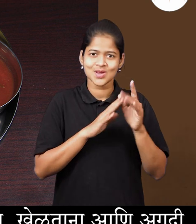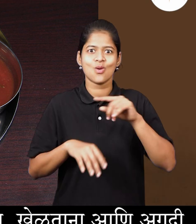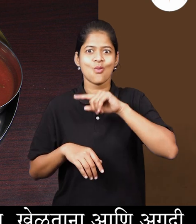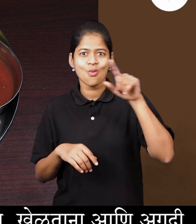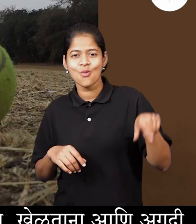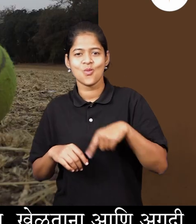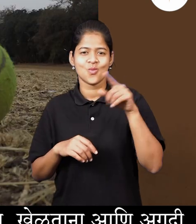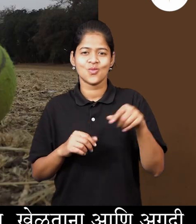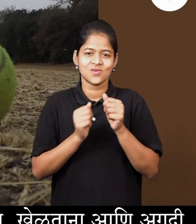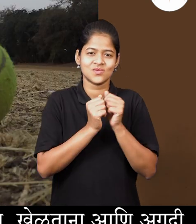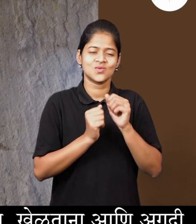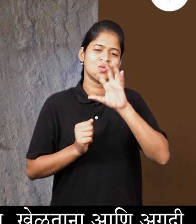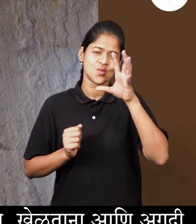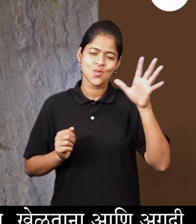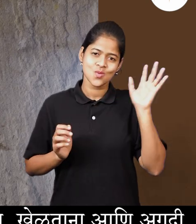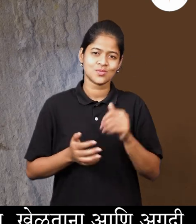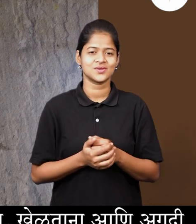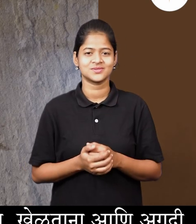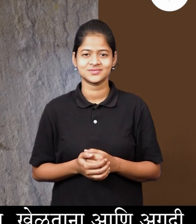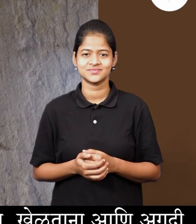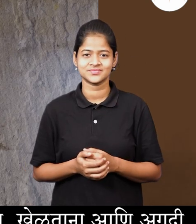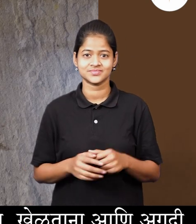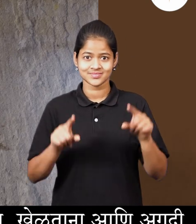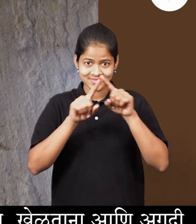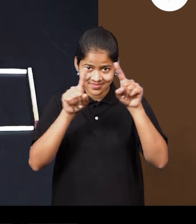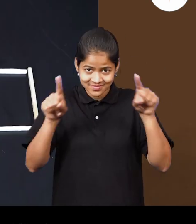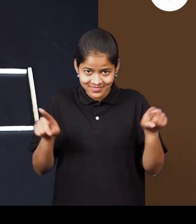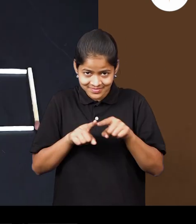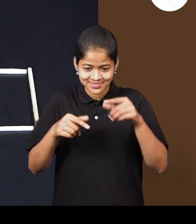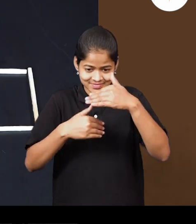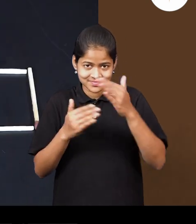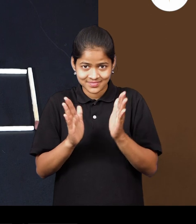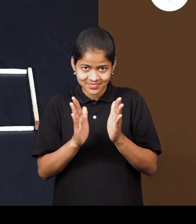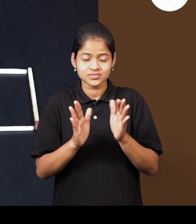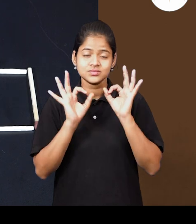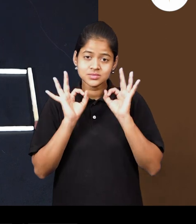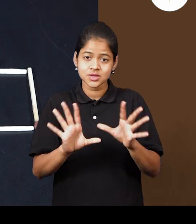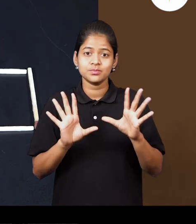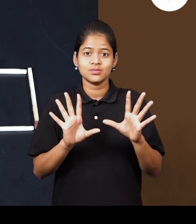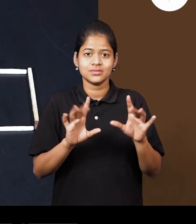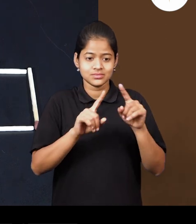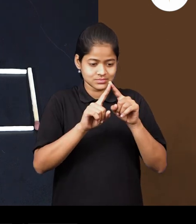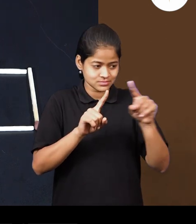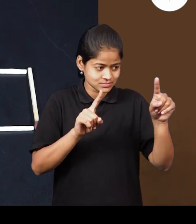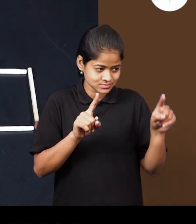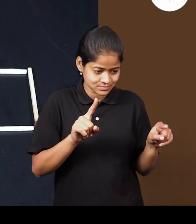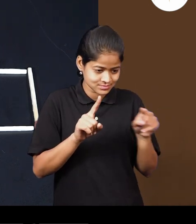जेवताना खेलताना आणि अगदी रात्री सुद्धा सवरसाचा सगल्या बाजु सार्ख्यास्ता